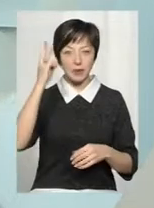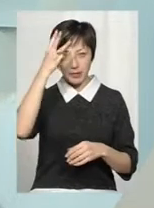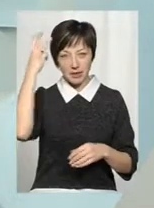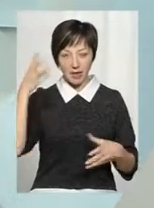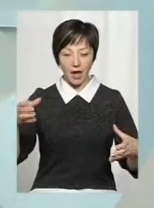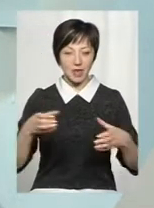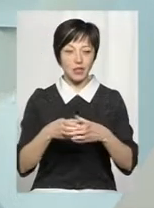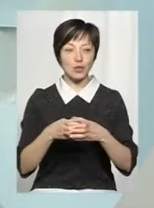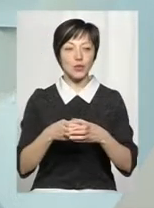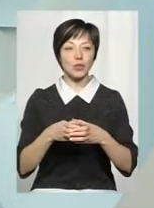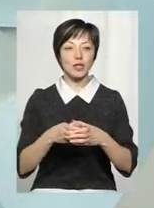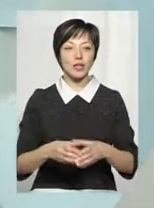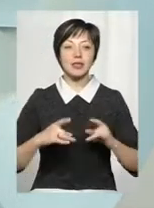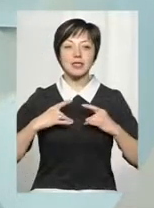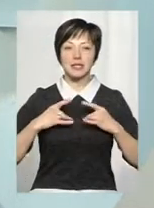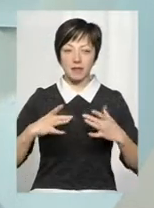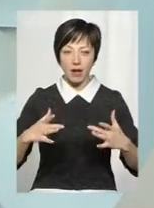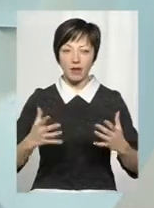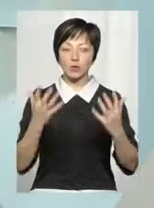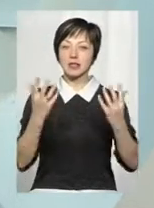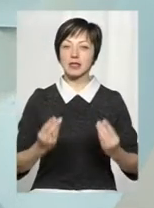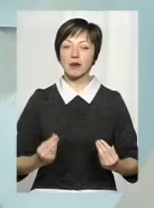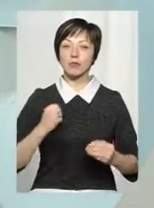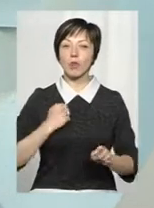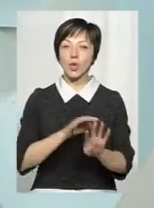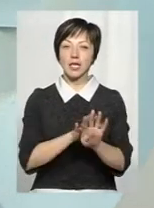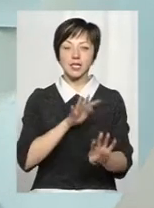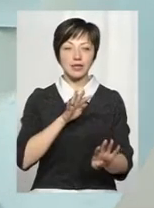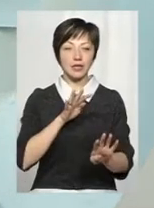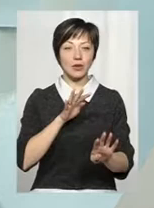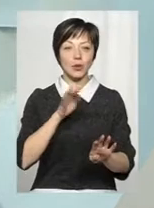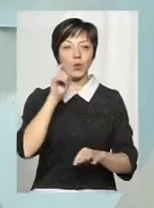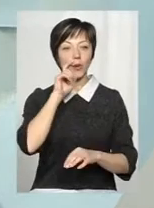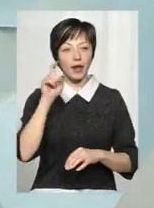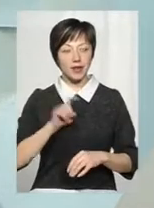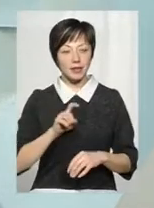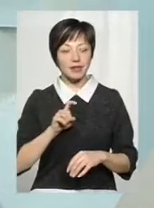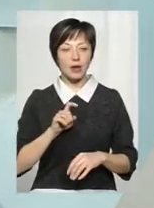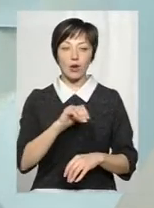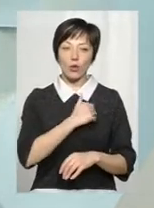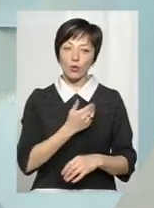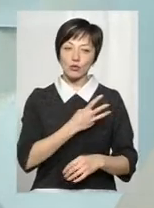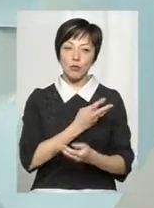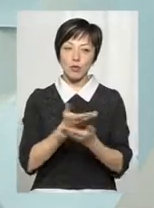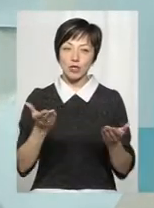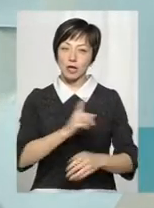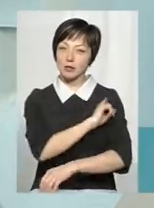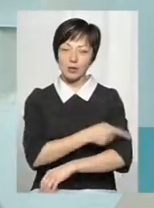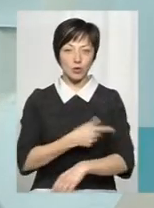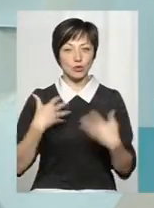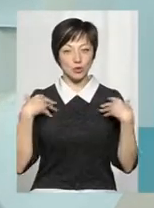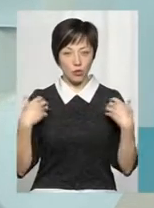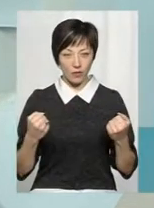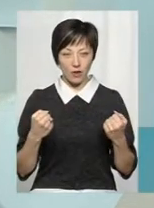гарнізон зі святом, з Днем Збройних Сил України. Хочу побажати міцного здоров'я,